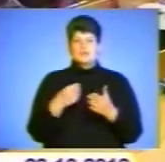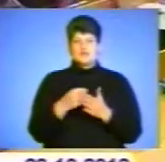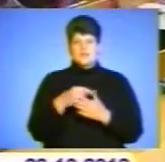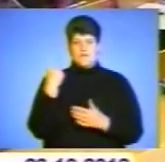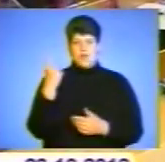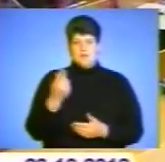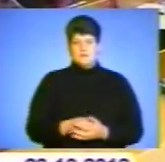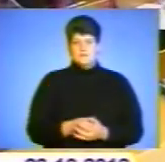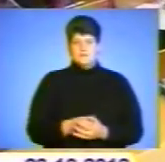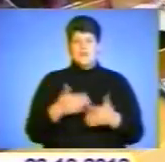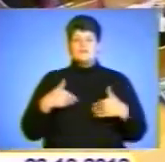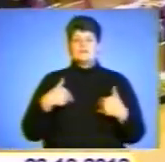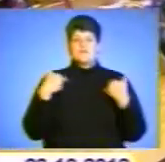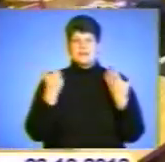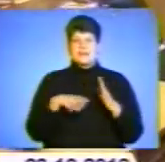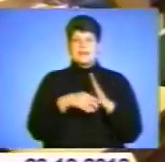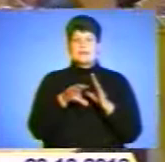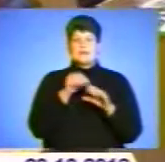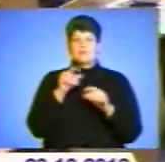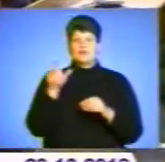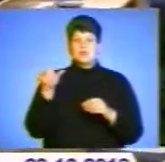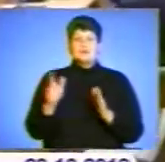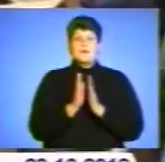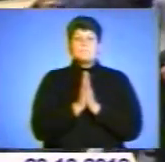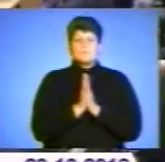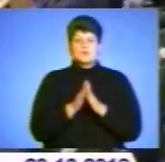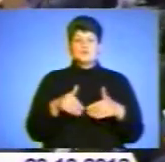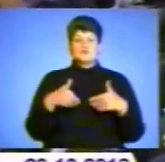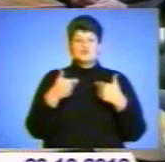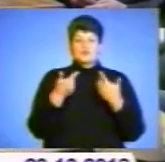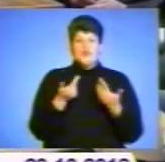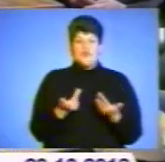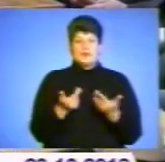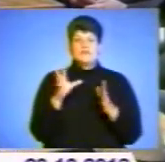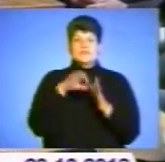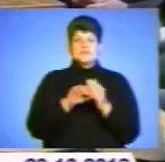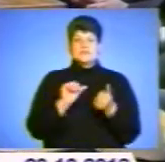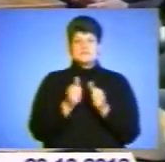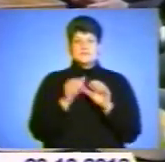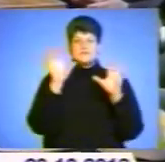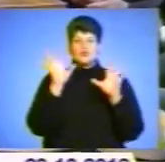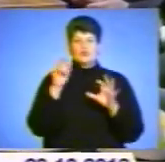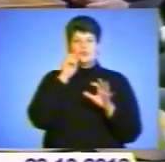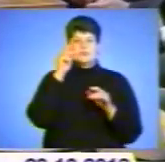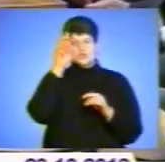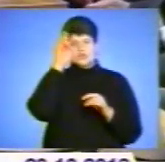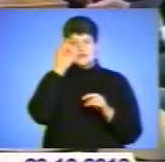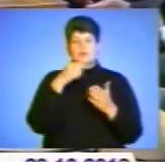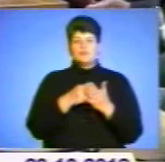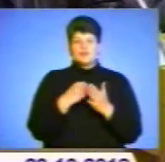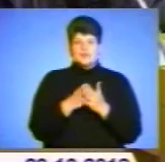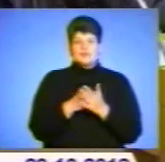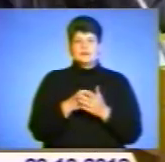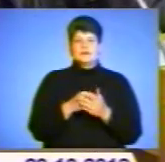У зверненні депутати Тернопільської обласної ради просять ініціювати внесення змін до закону України про державний бюджет України на